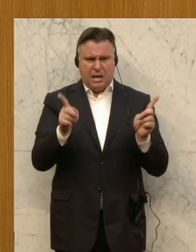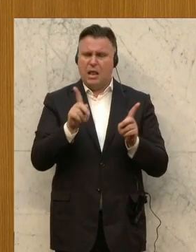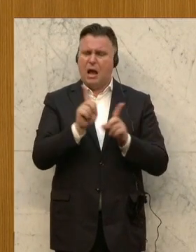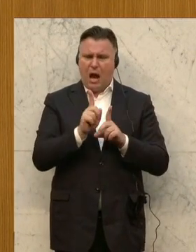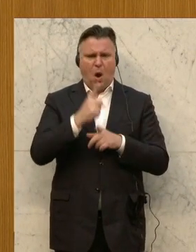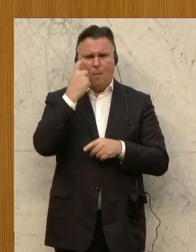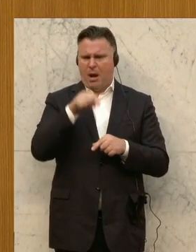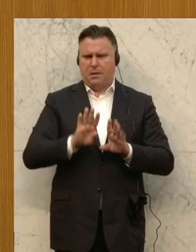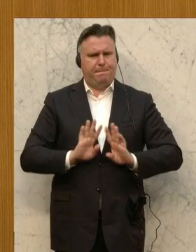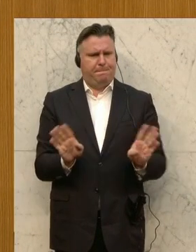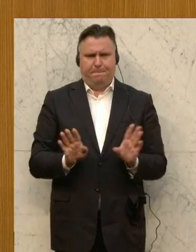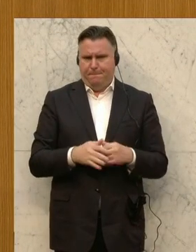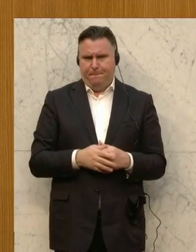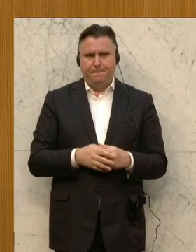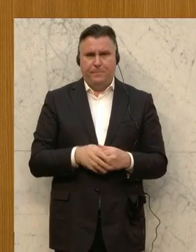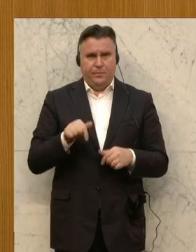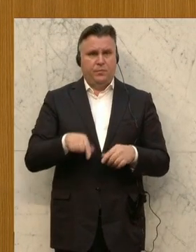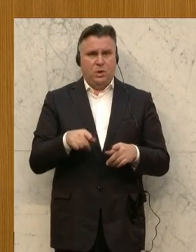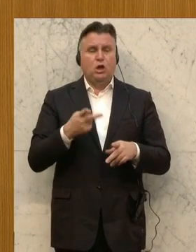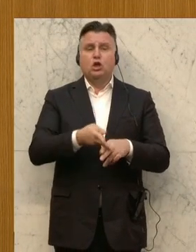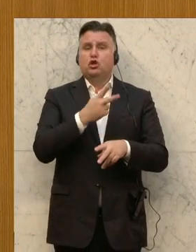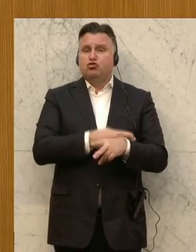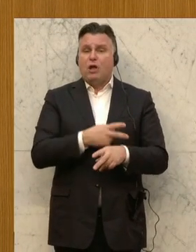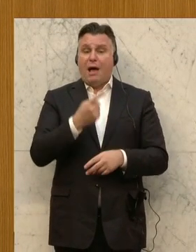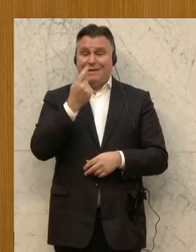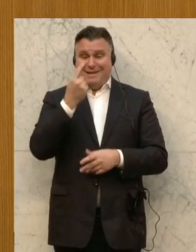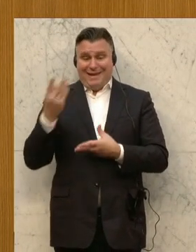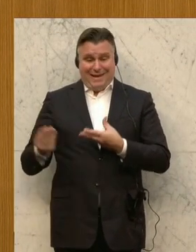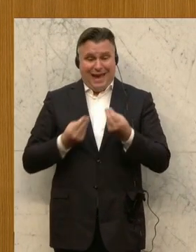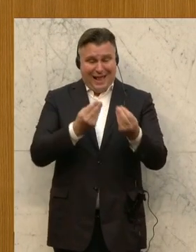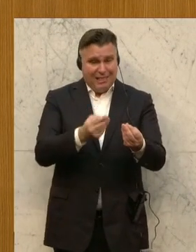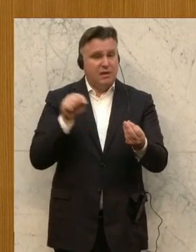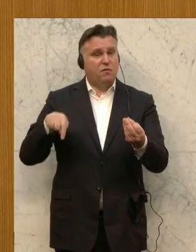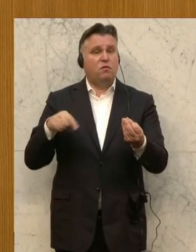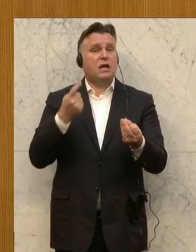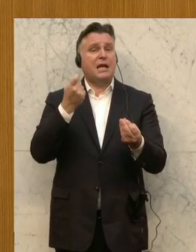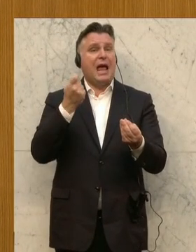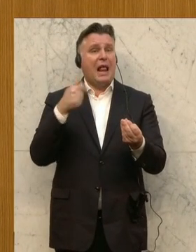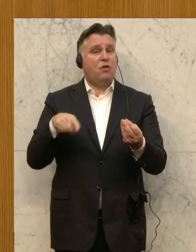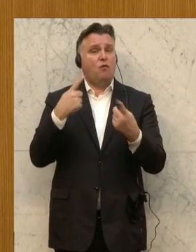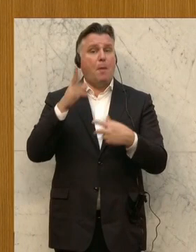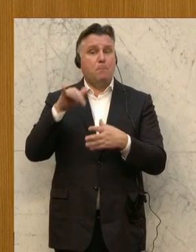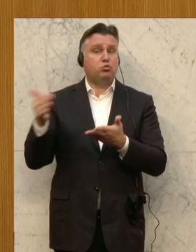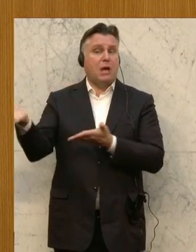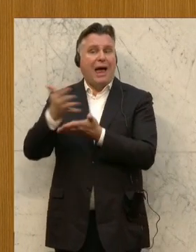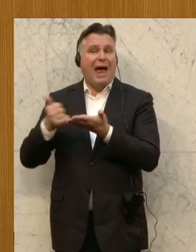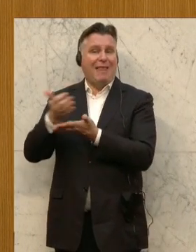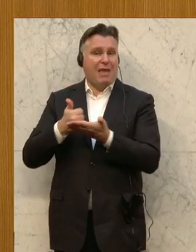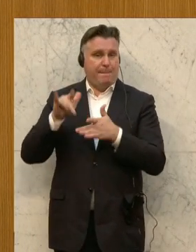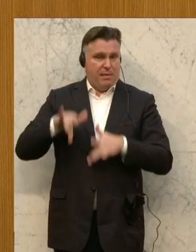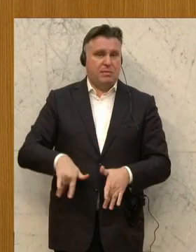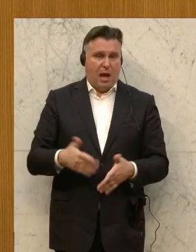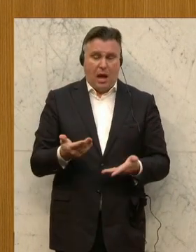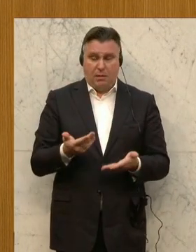Ansicht. Und der Staat kann nur Gelder verteilen, die er aufgrund von Einnahmen zur Verfügung hat.